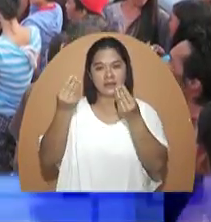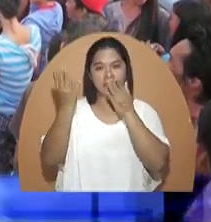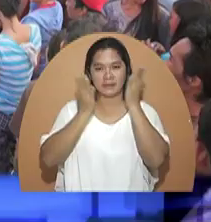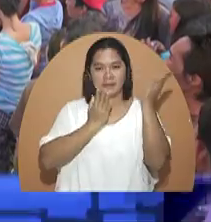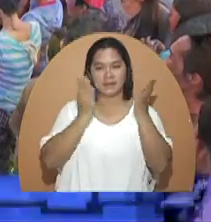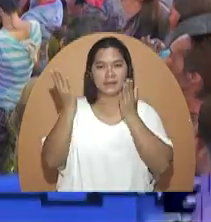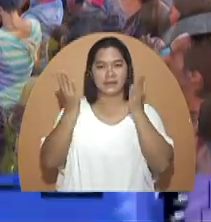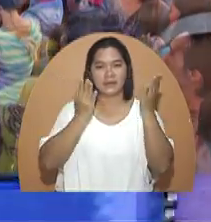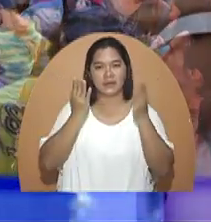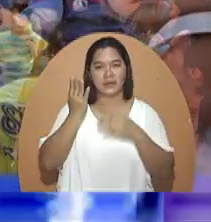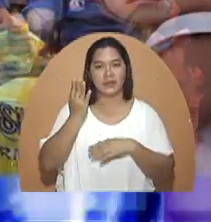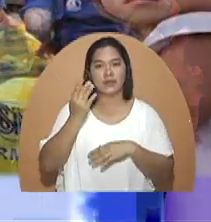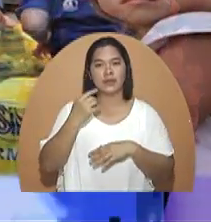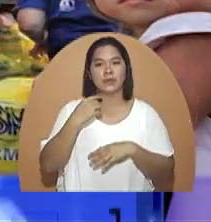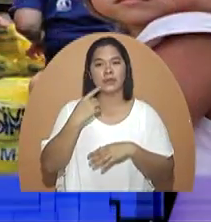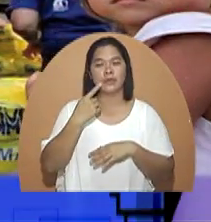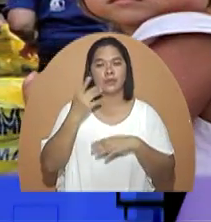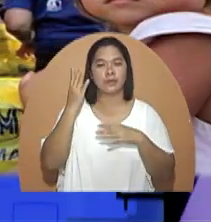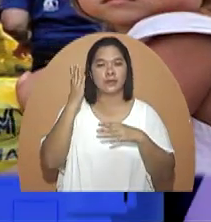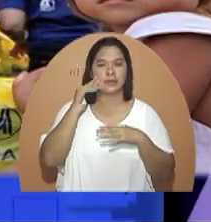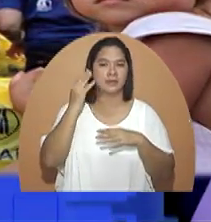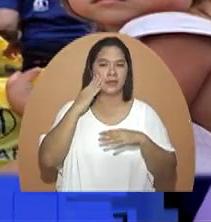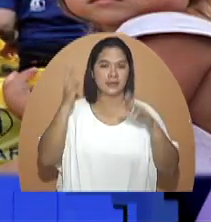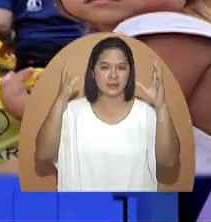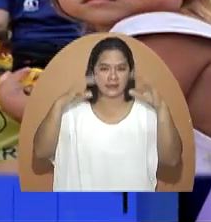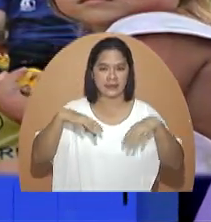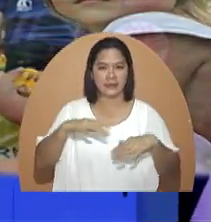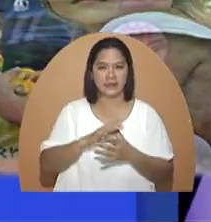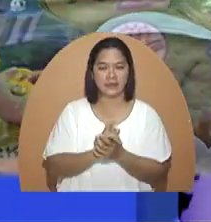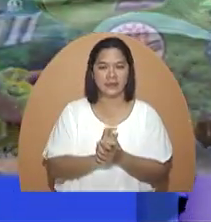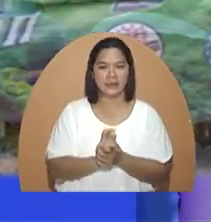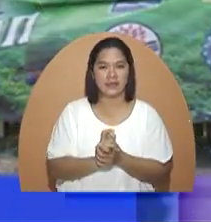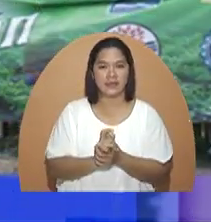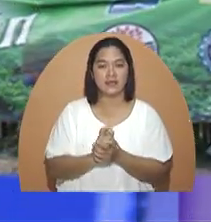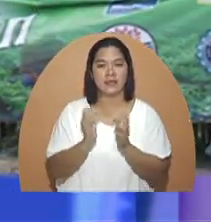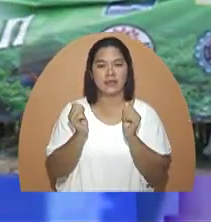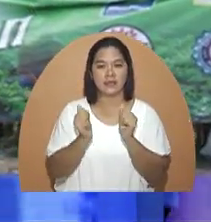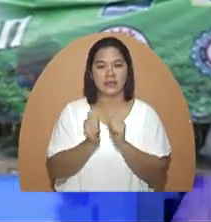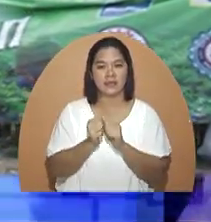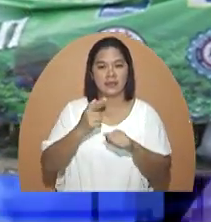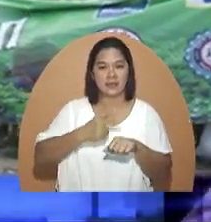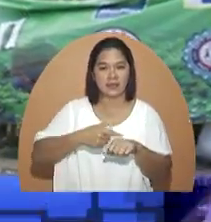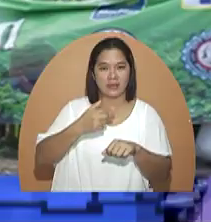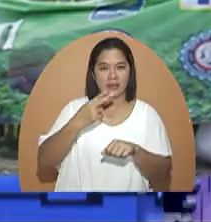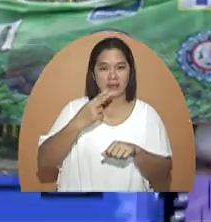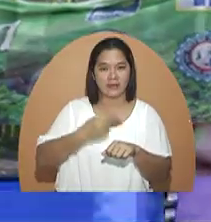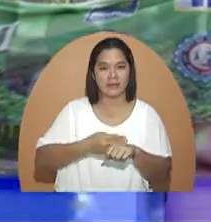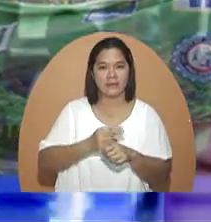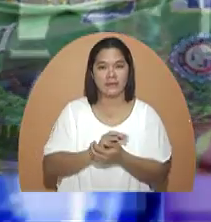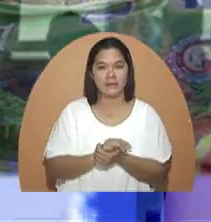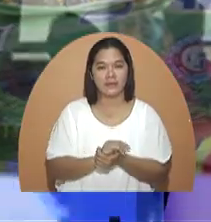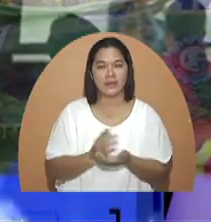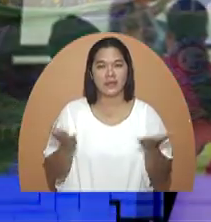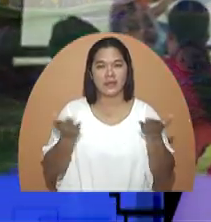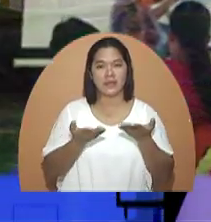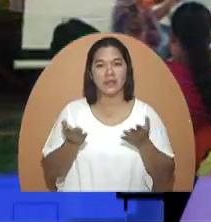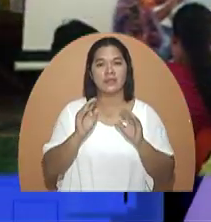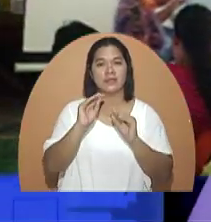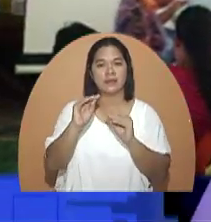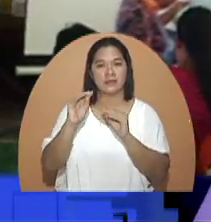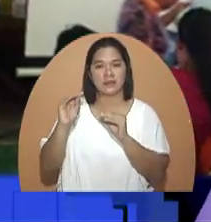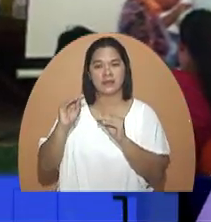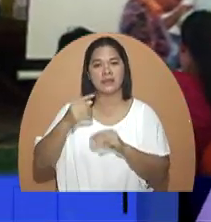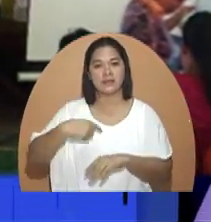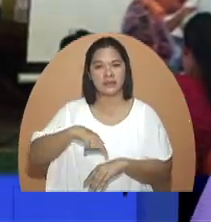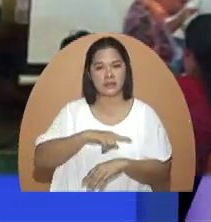agarang serbisyo para sa mga nasa salanta ng kalamidad. Kabalikat sa kabuhayan. Dito